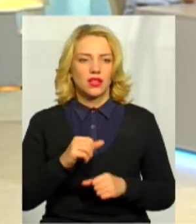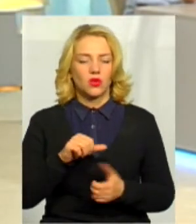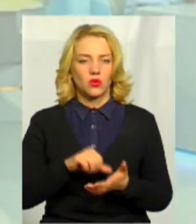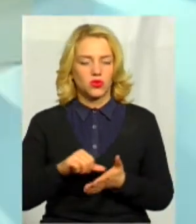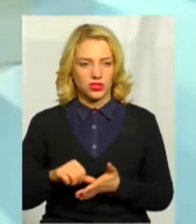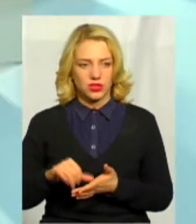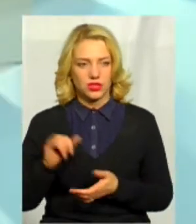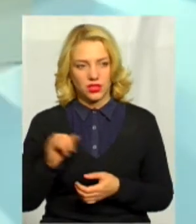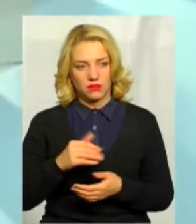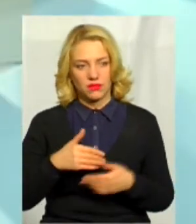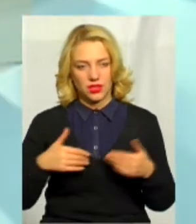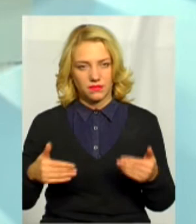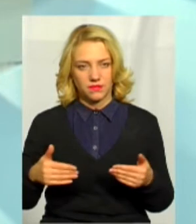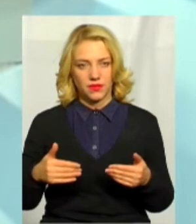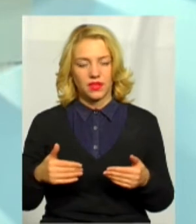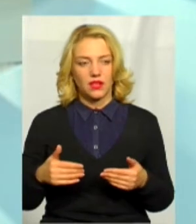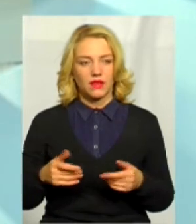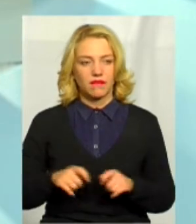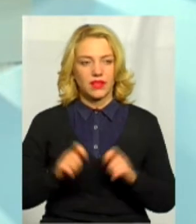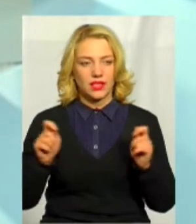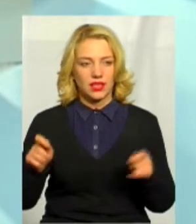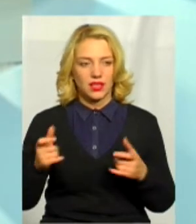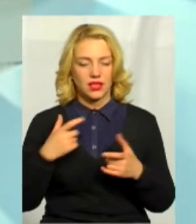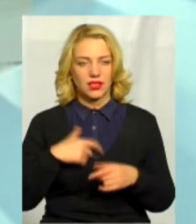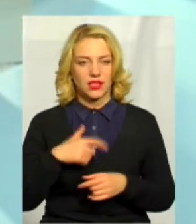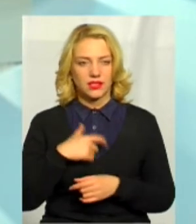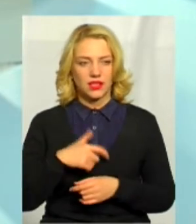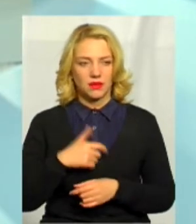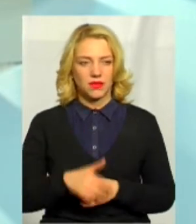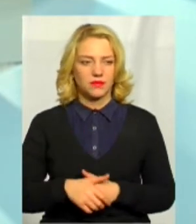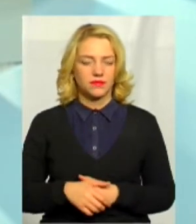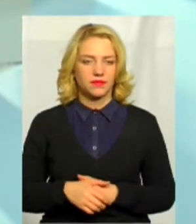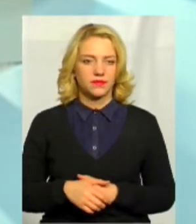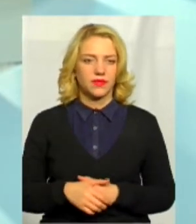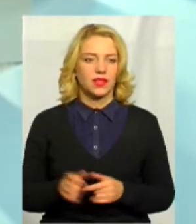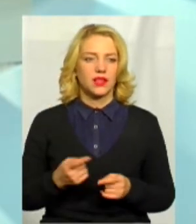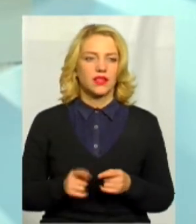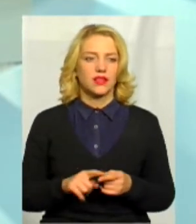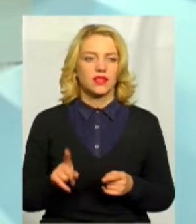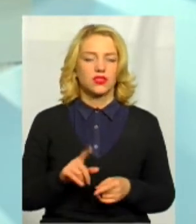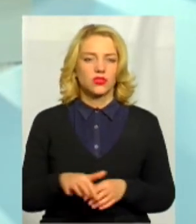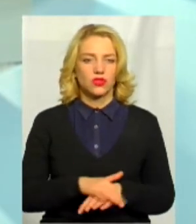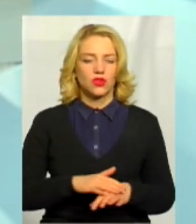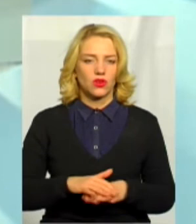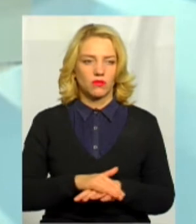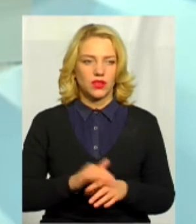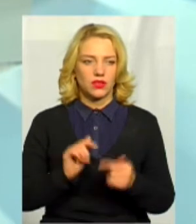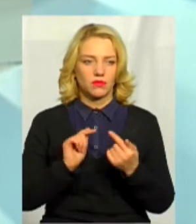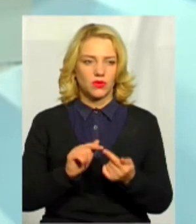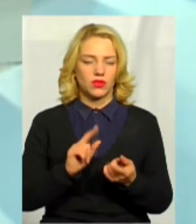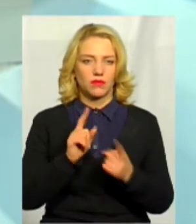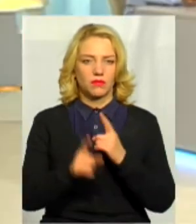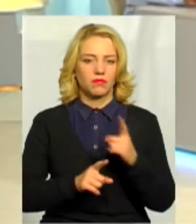участь. І ми відкрили для себе те, що громада категорично проти